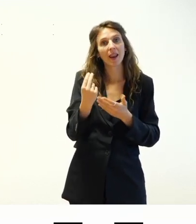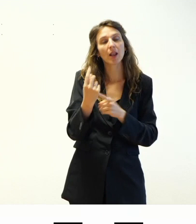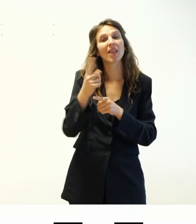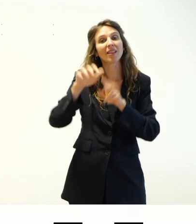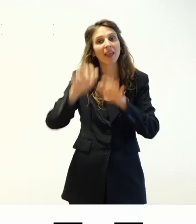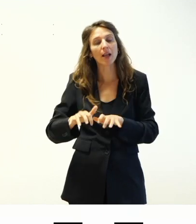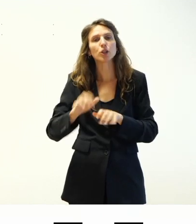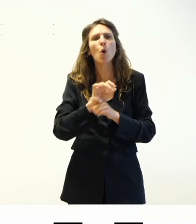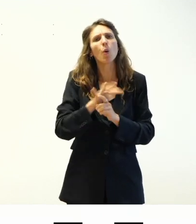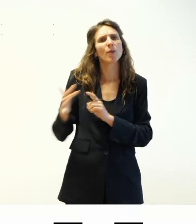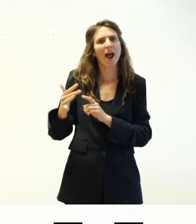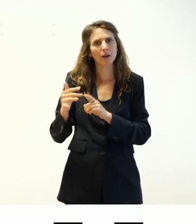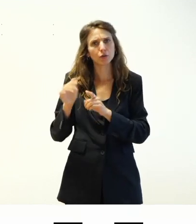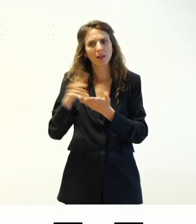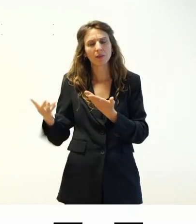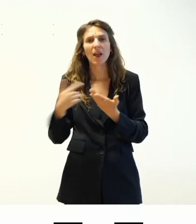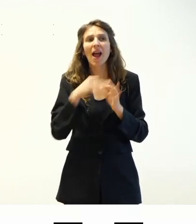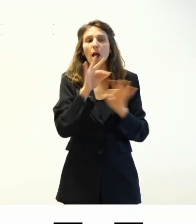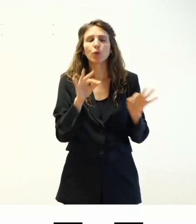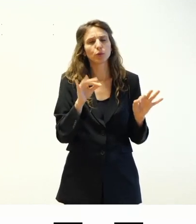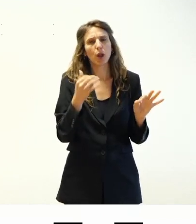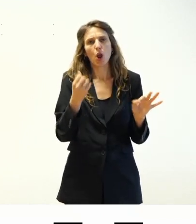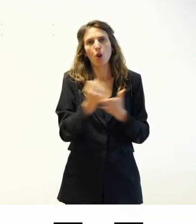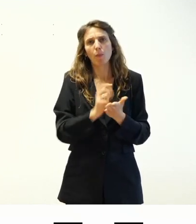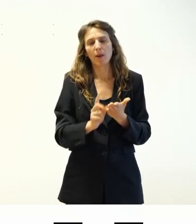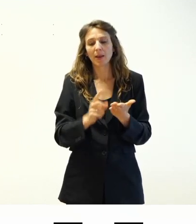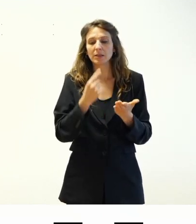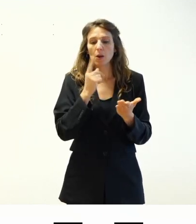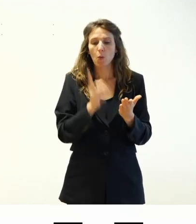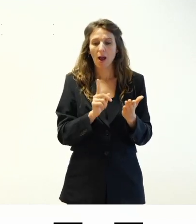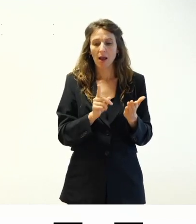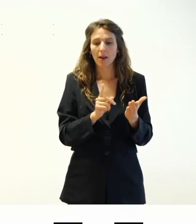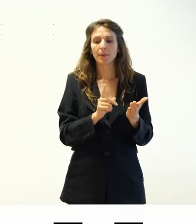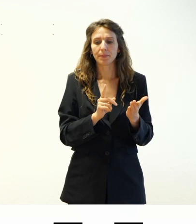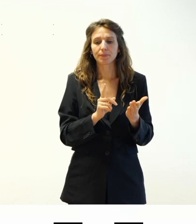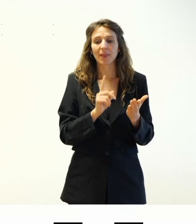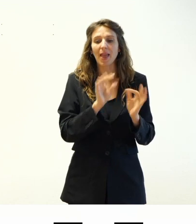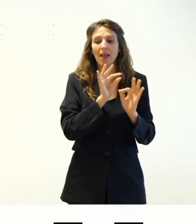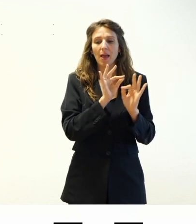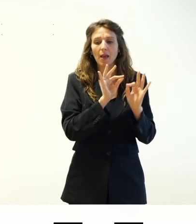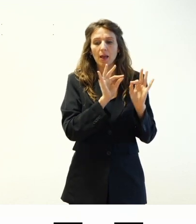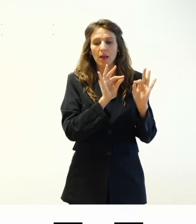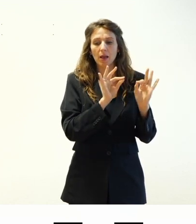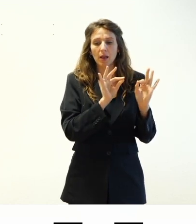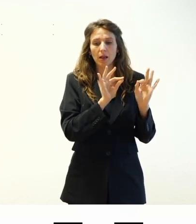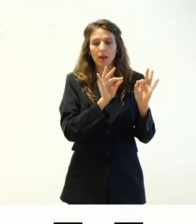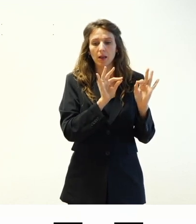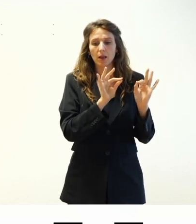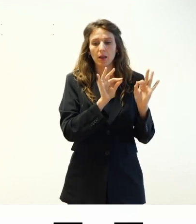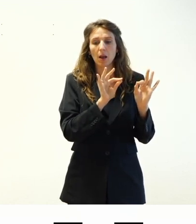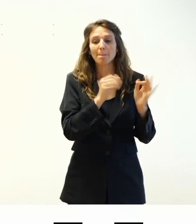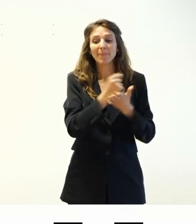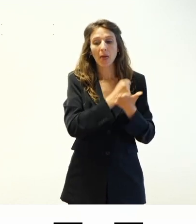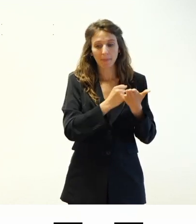ci sono alcuni elementi che non sono permessi i tab index positivi gli attributi access key di cui ho scoperto l